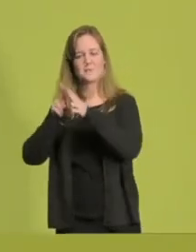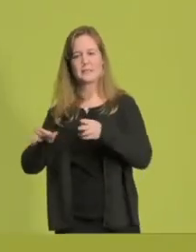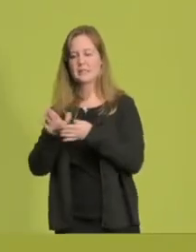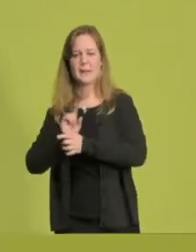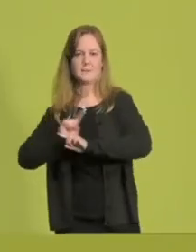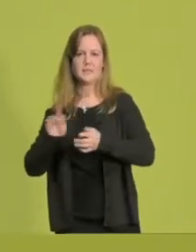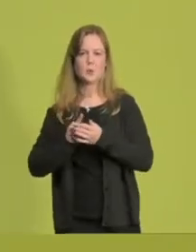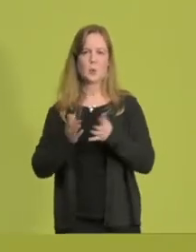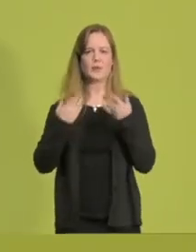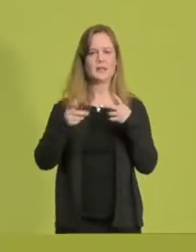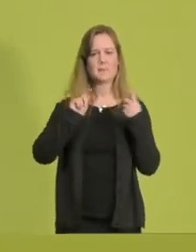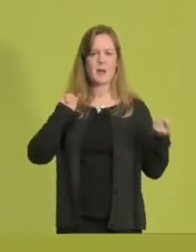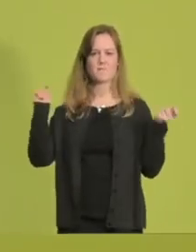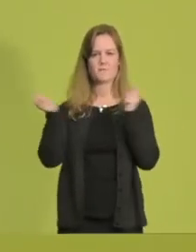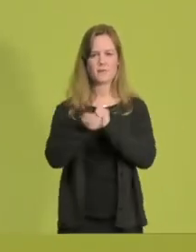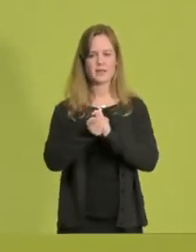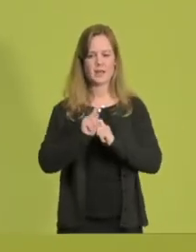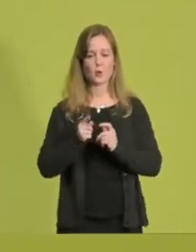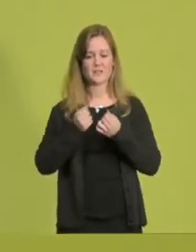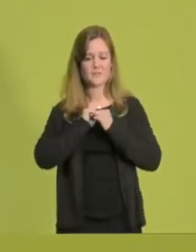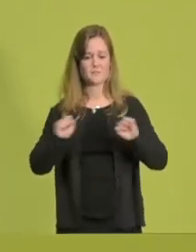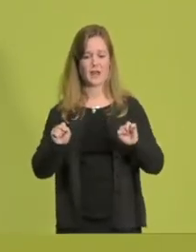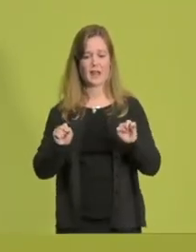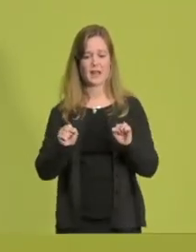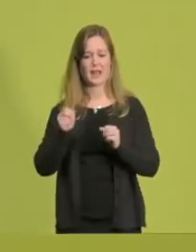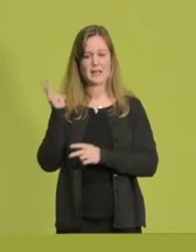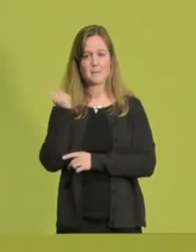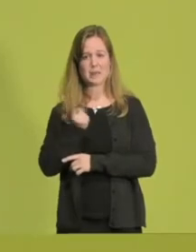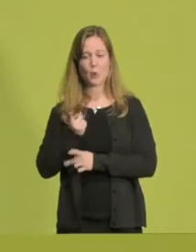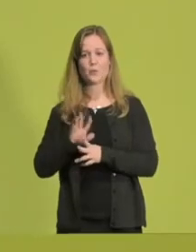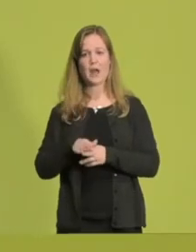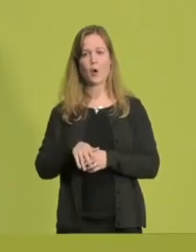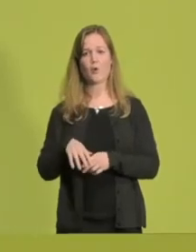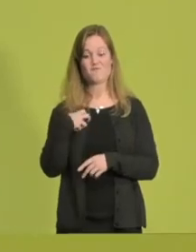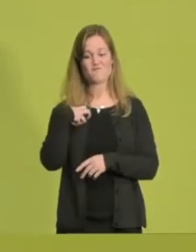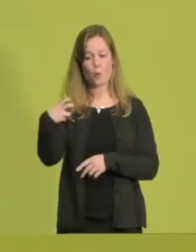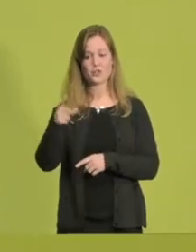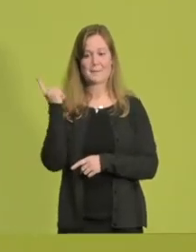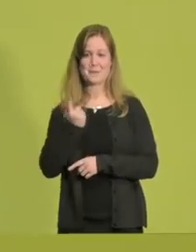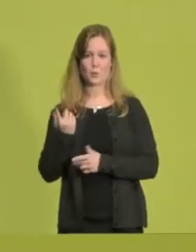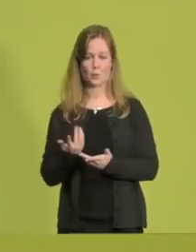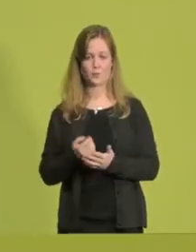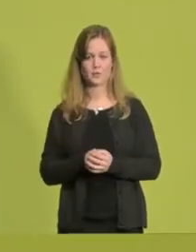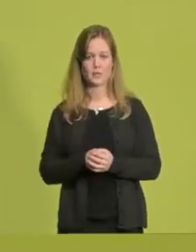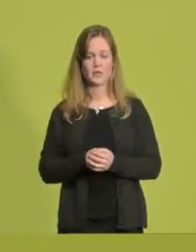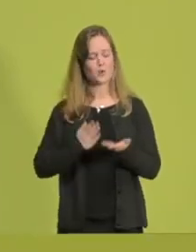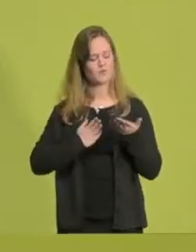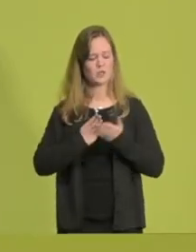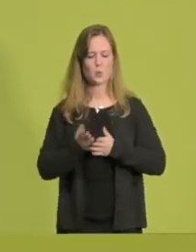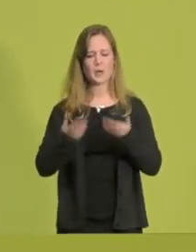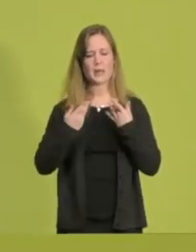der Klimawandel nicht nur unsere Freiheit bedroht, sondern auch unseren Wohlstand. Und nur mit konsequentem Klimaschutz schaffen wir